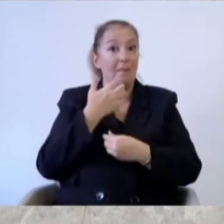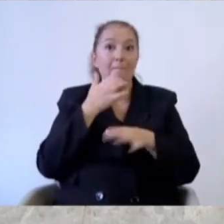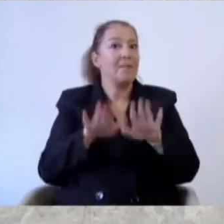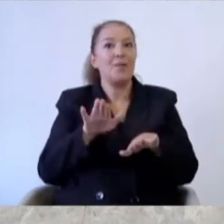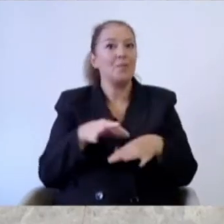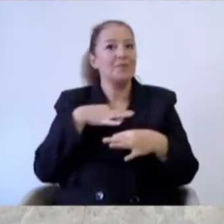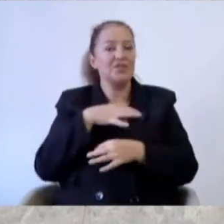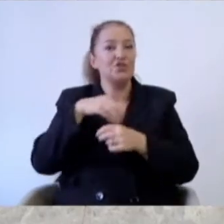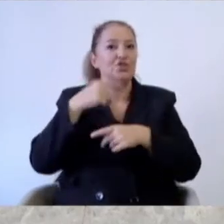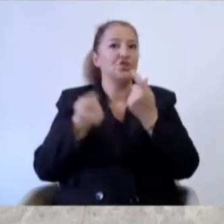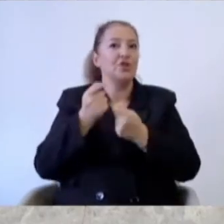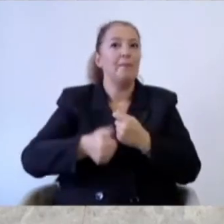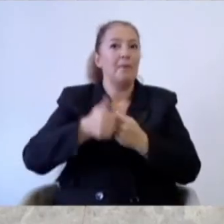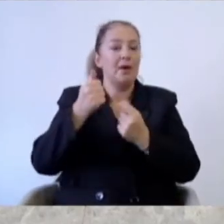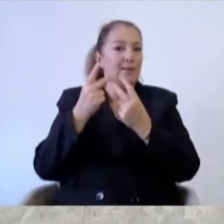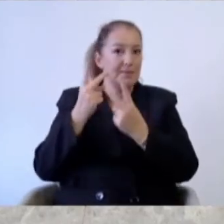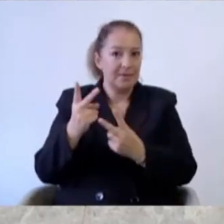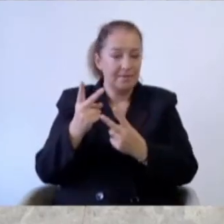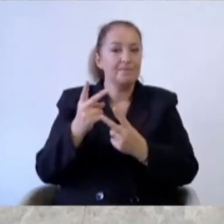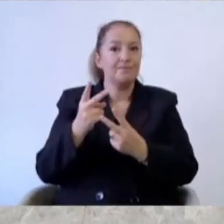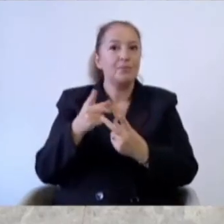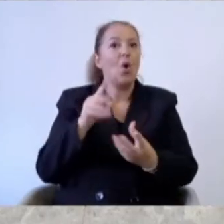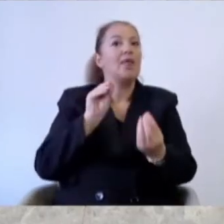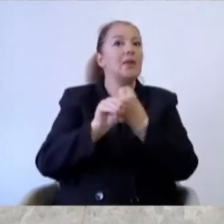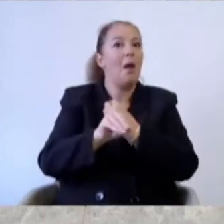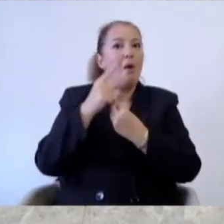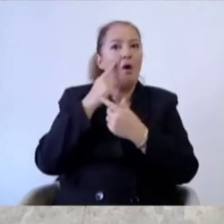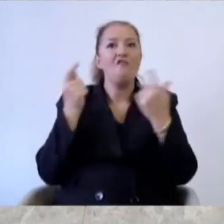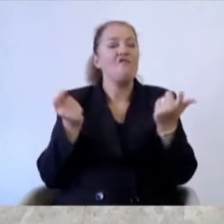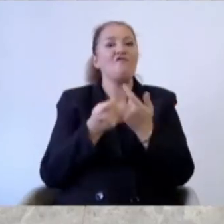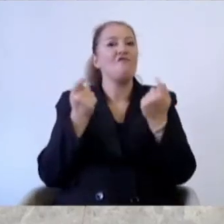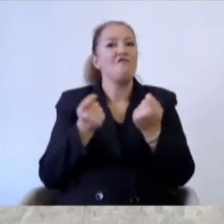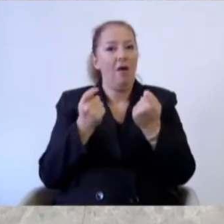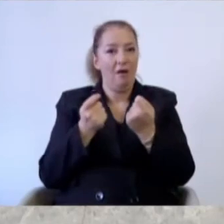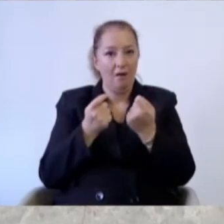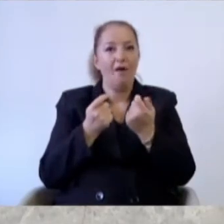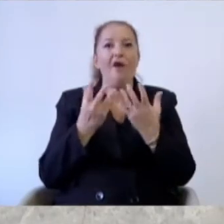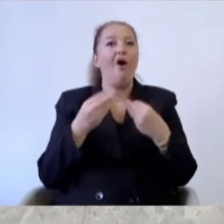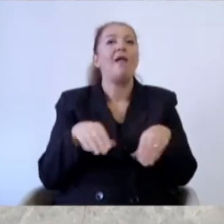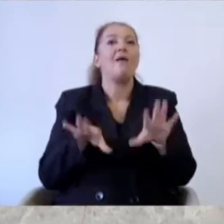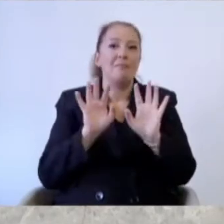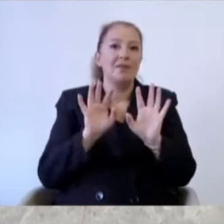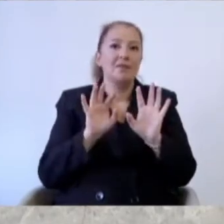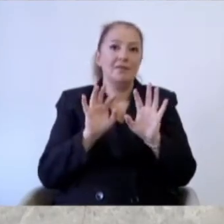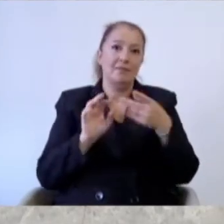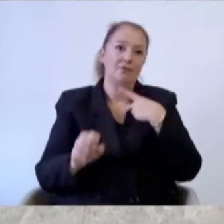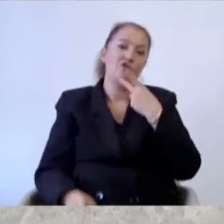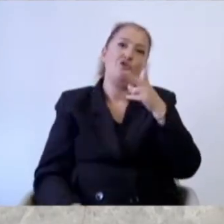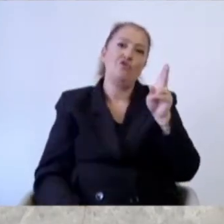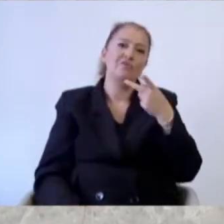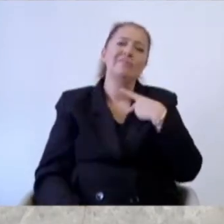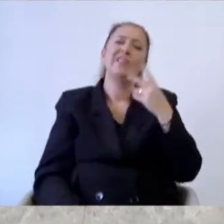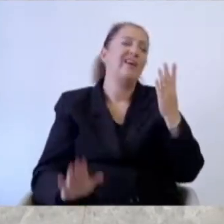İçişleri Bakanımızdan. Trump'a hala hala olmadığını da burada söyleyeyim. Biz de